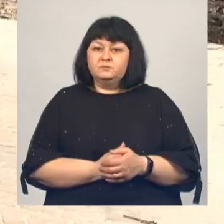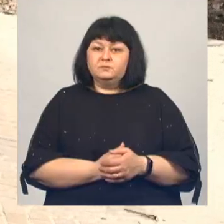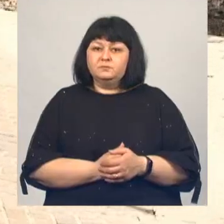Белогорья.